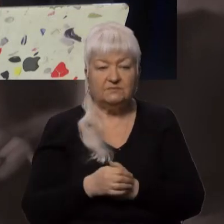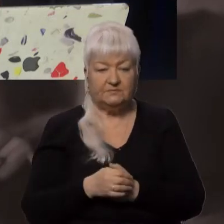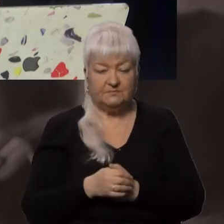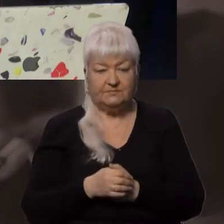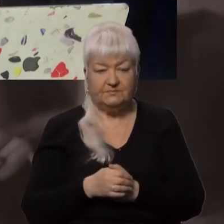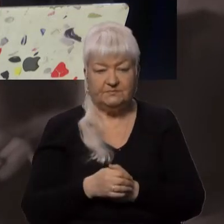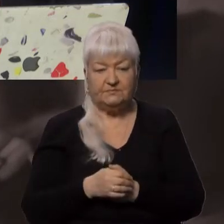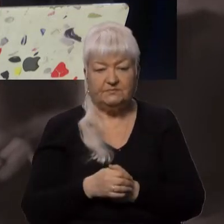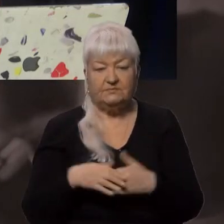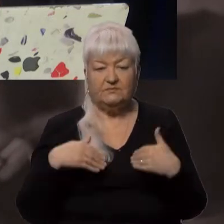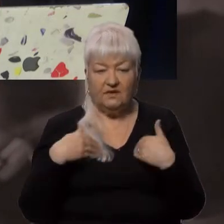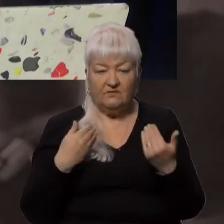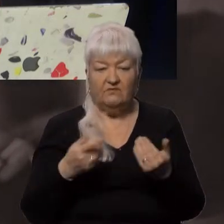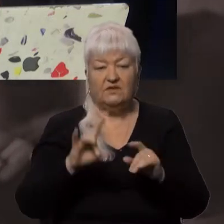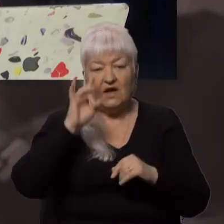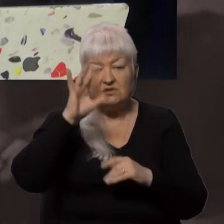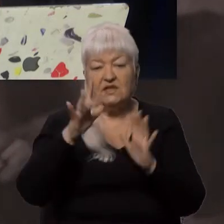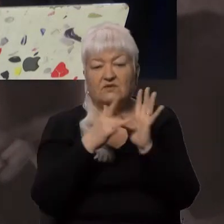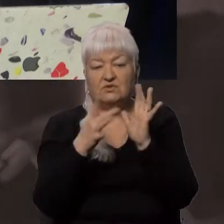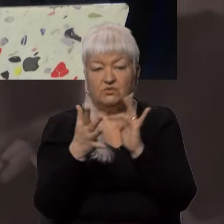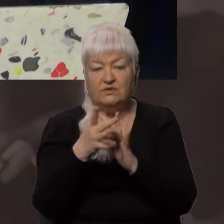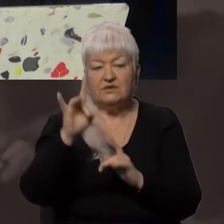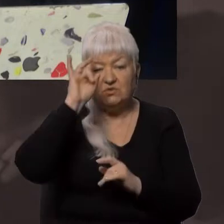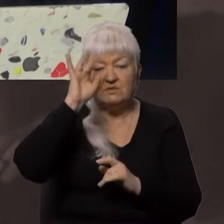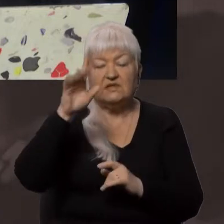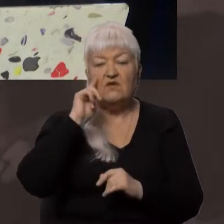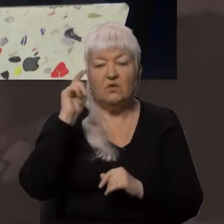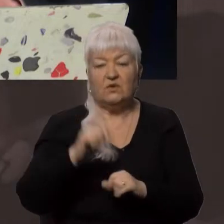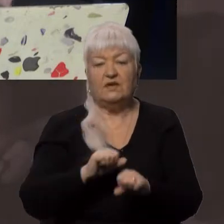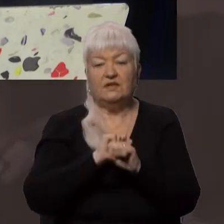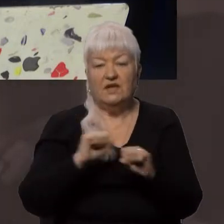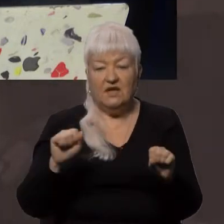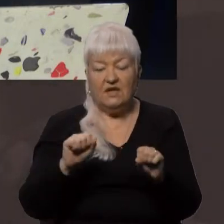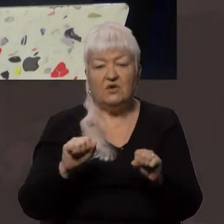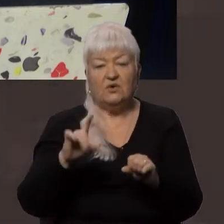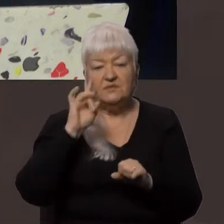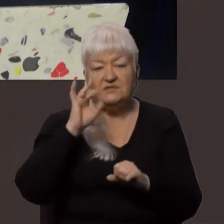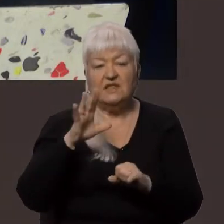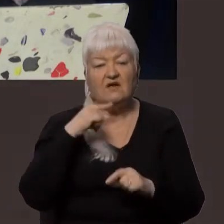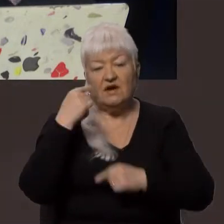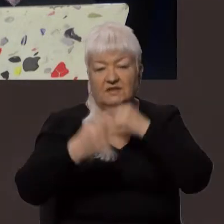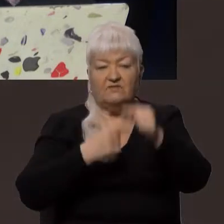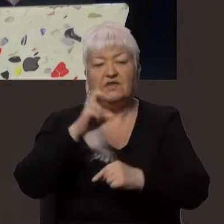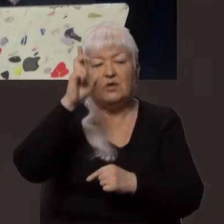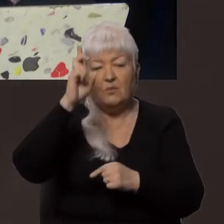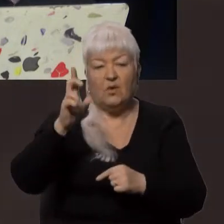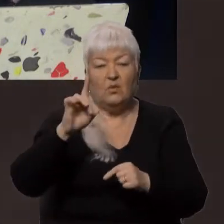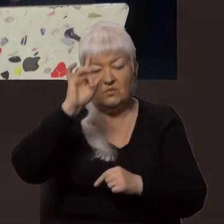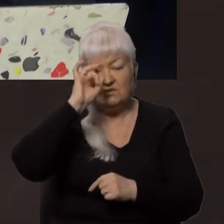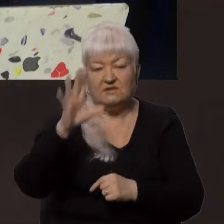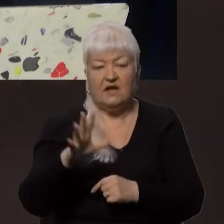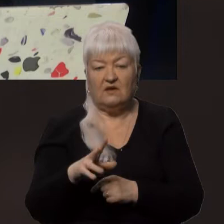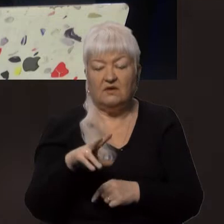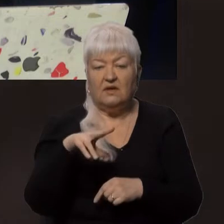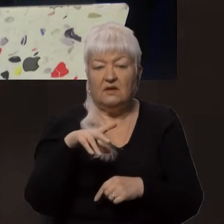Вітаю! Слава Ісусу Христу! Слава Україні! Героям слава! Навіки Богу слава! Сподіваюсь, Ви у безпеці